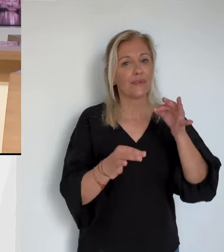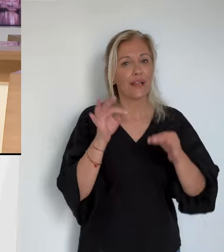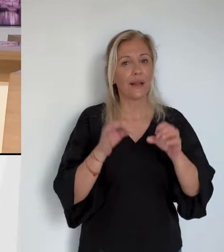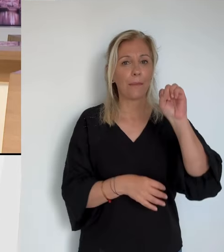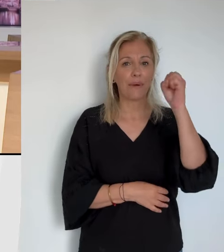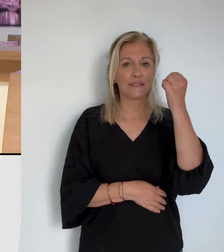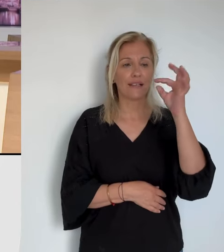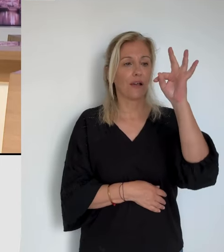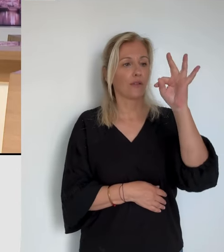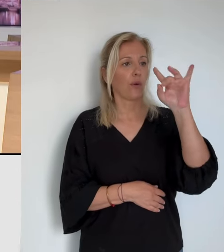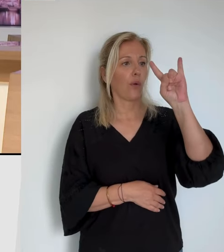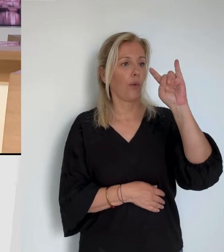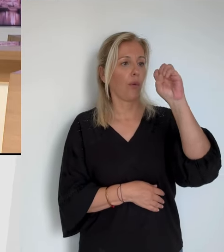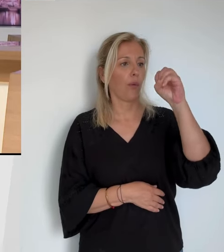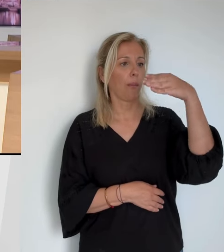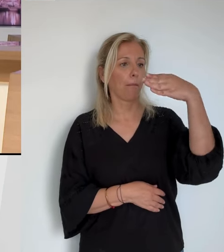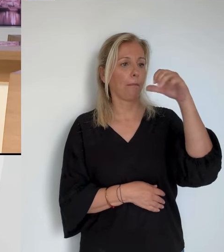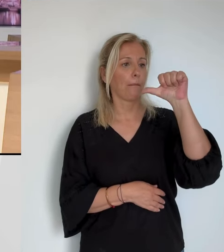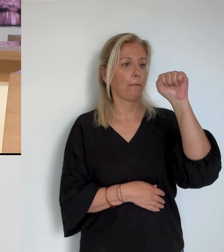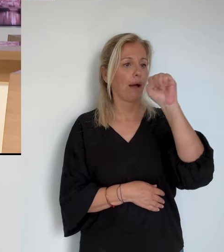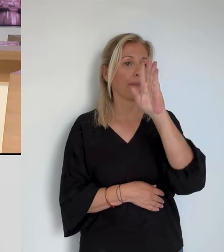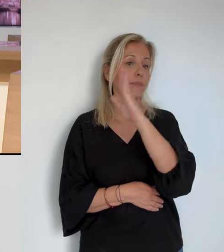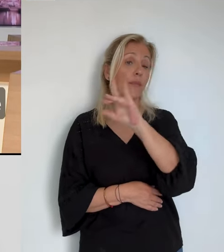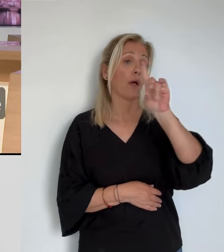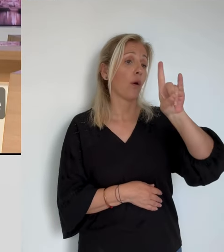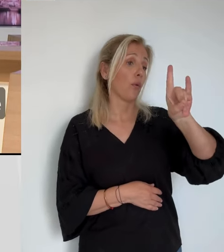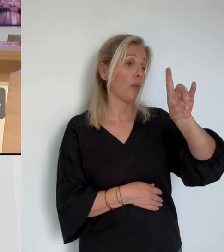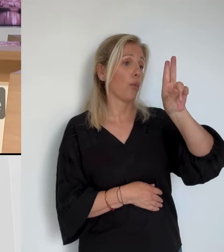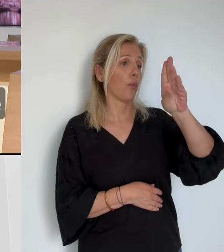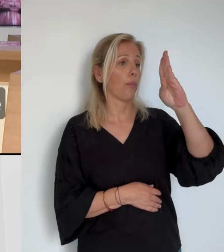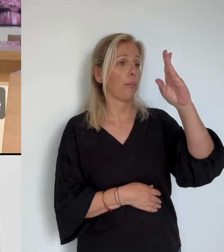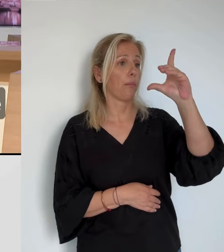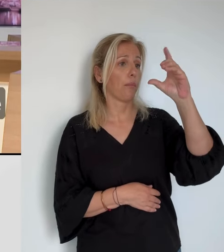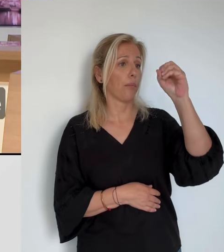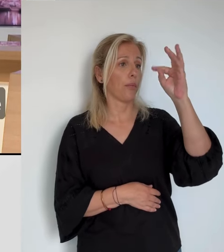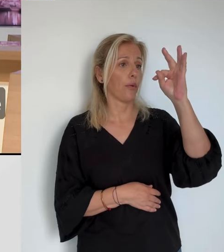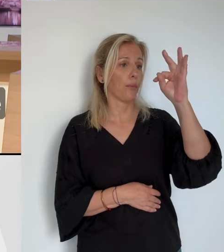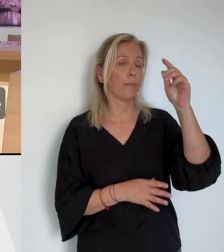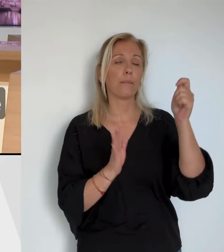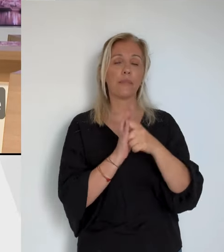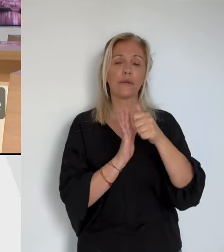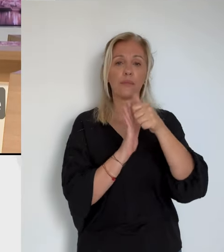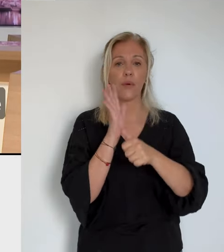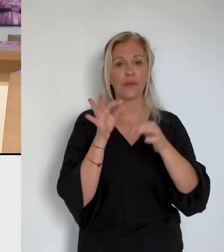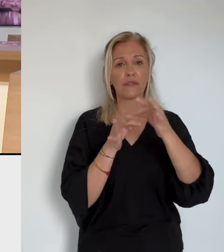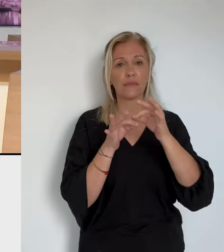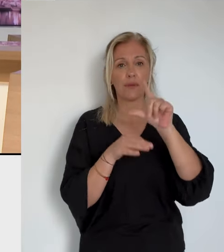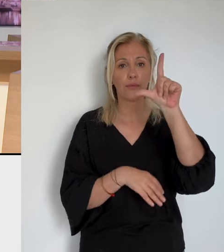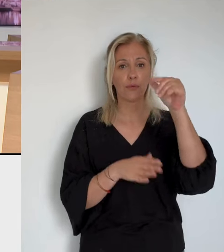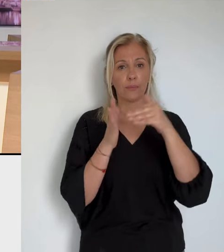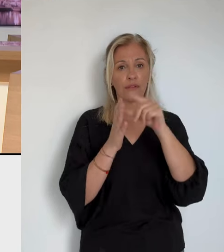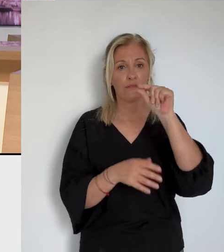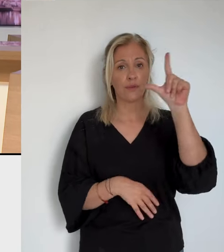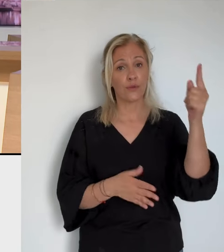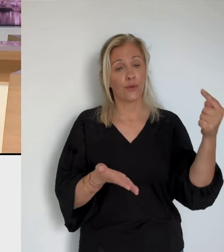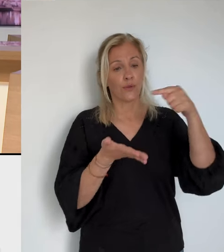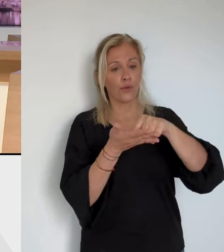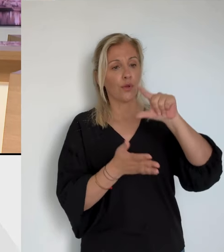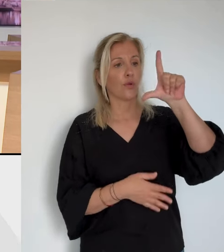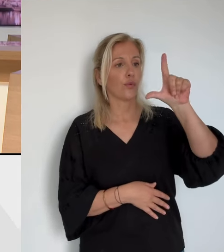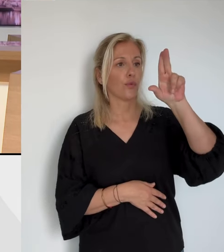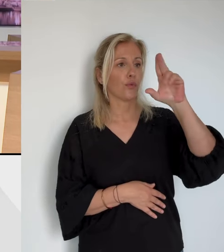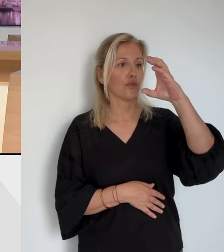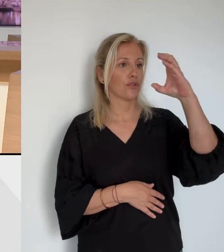Aux Assises de Haute-Corse, le procès pour meurtre de Thomas Iblo, accusé d'avoir tué son frère d'un tir de fusil arpont en septembre